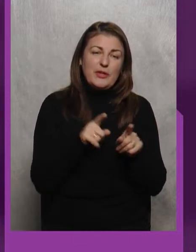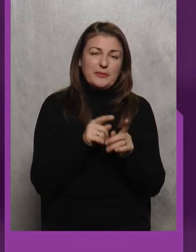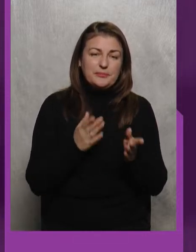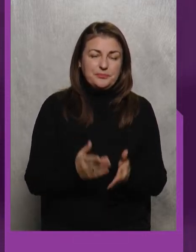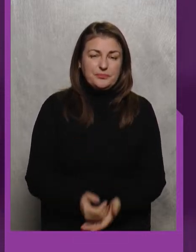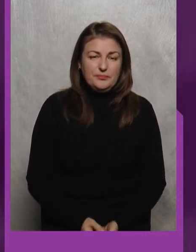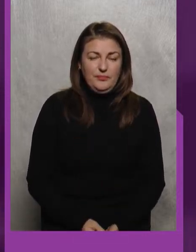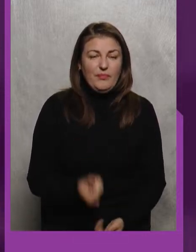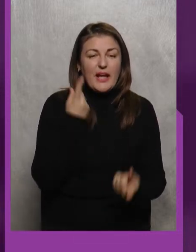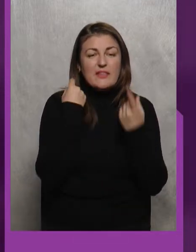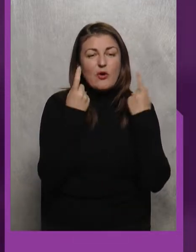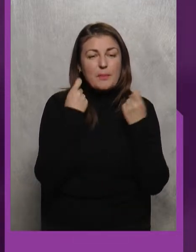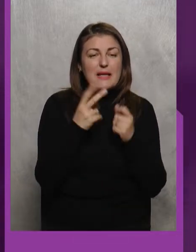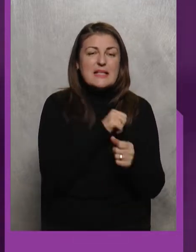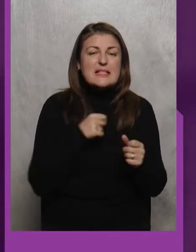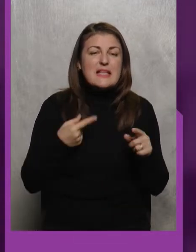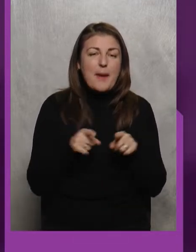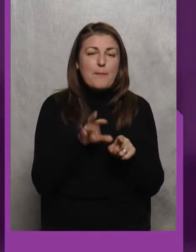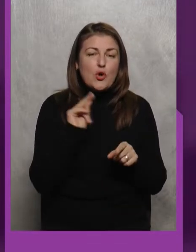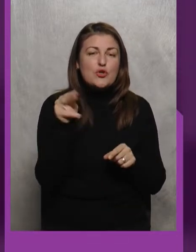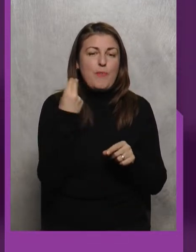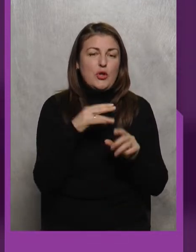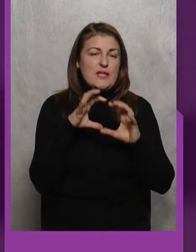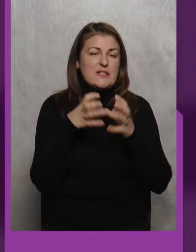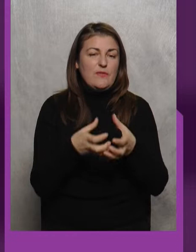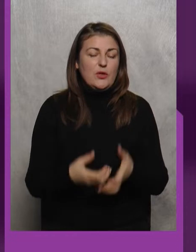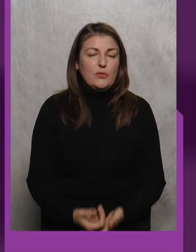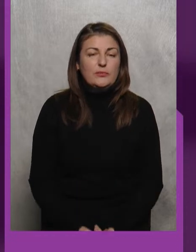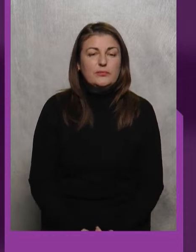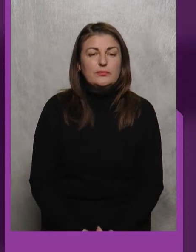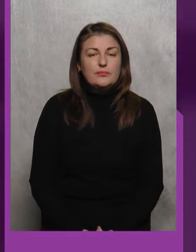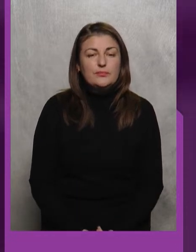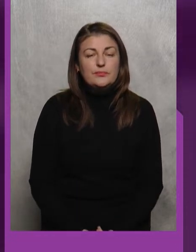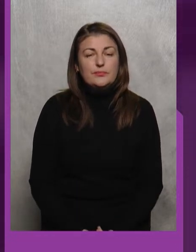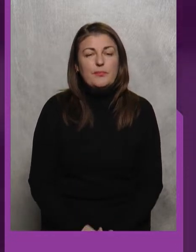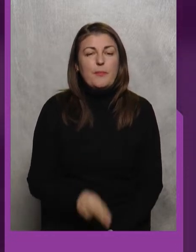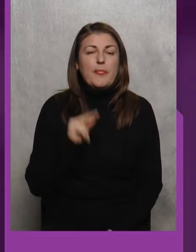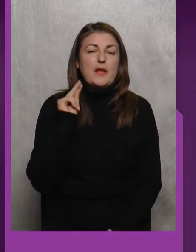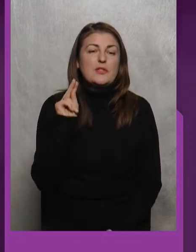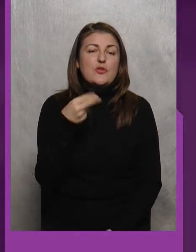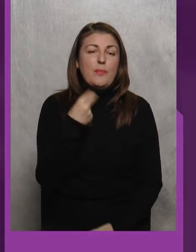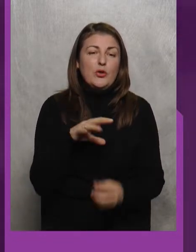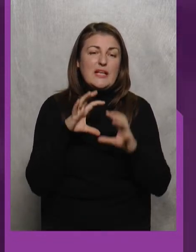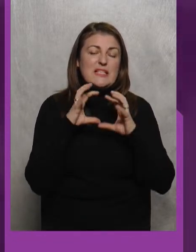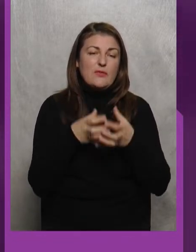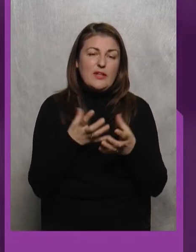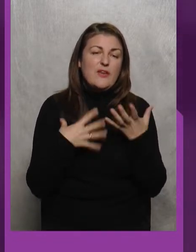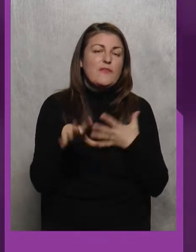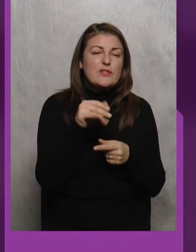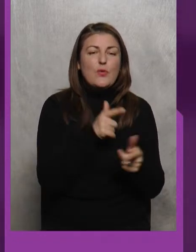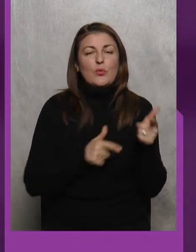Інформації Саме про Чемпіонат світу Чемпіонат світу Всі